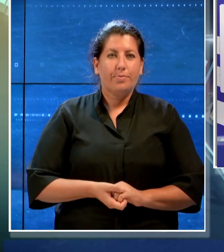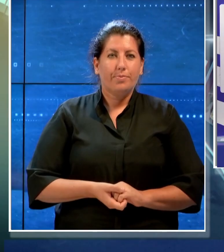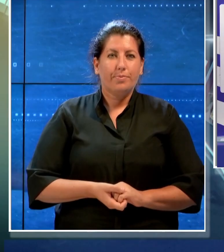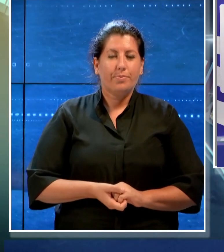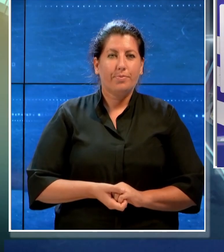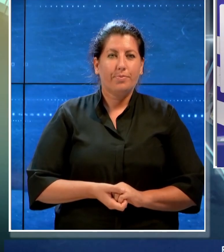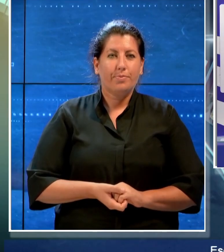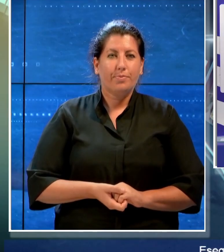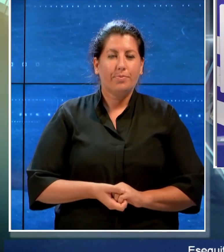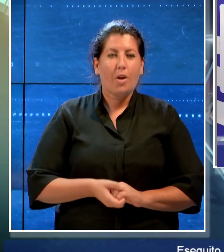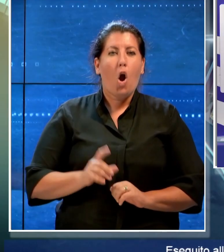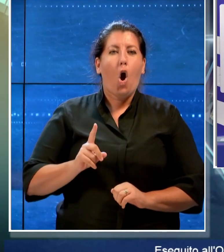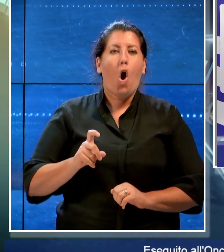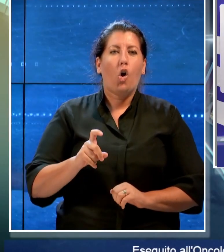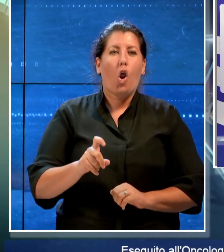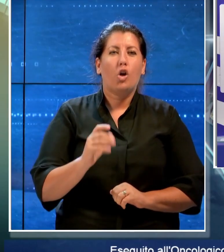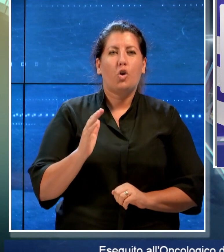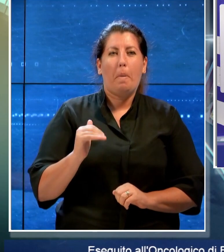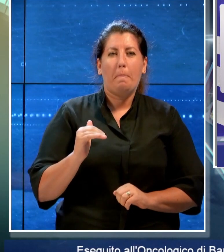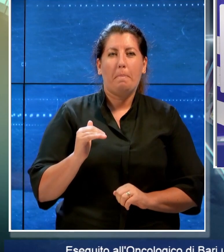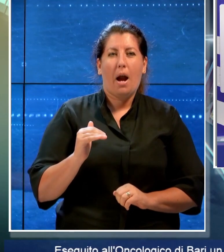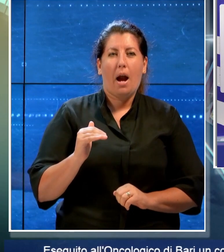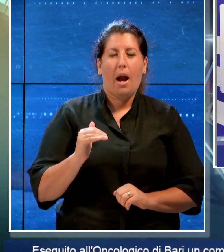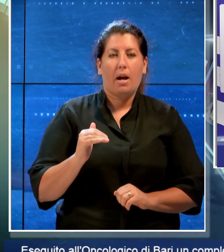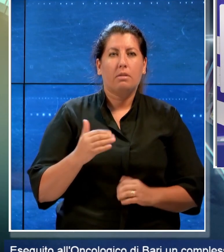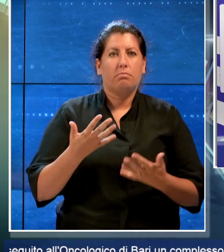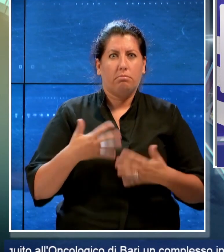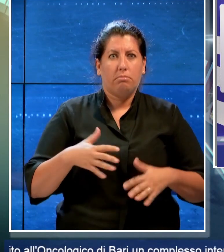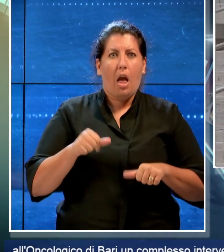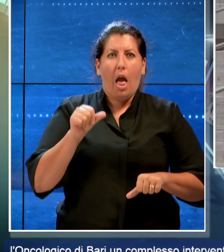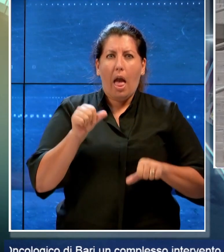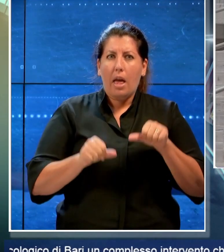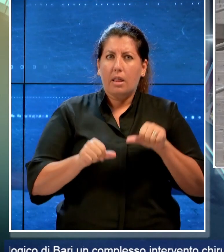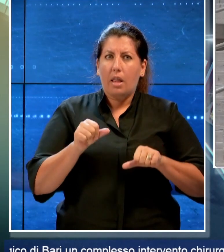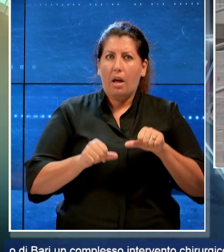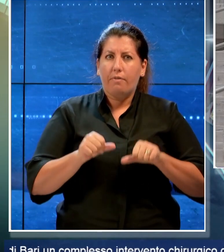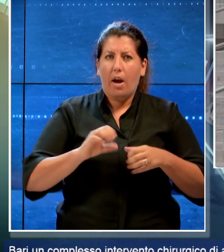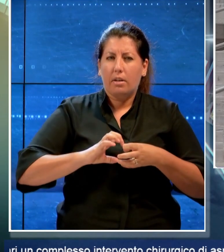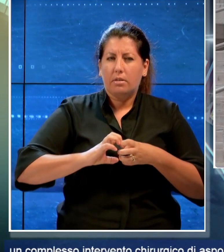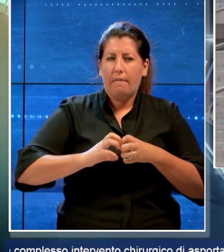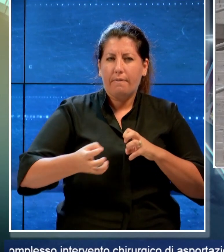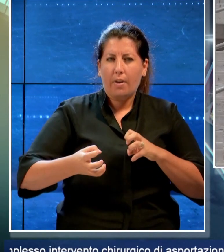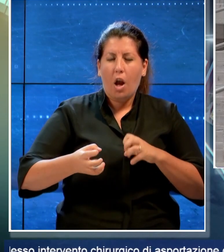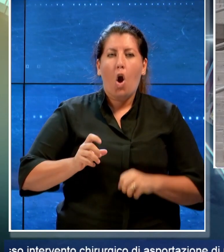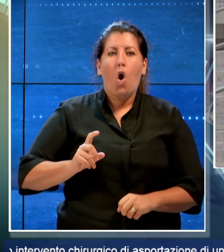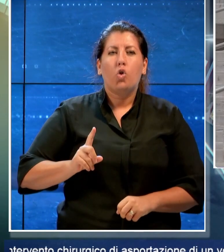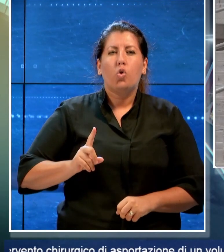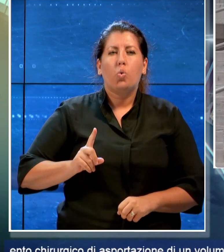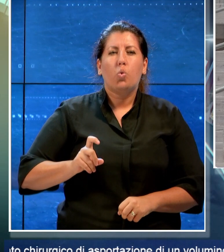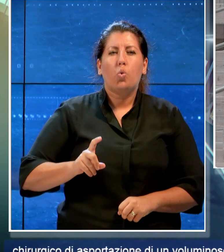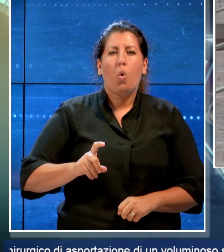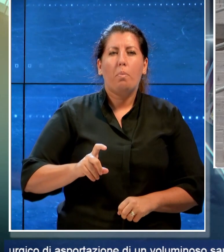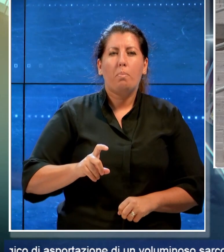Eseguito all'Oncologico di Bari un complesso intervento chirurgico di asportazione di un